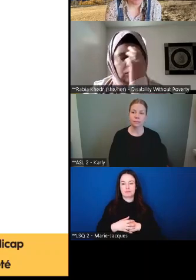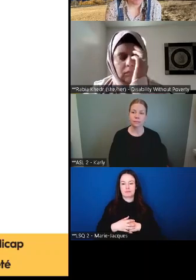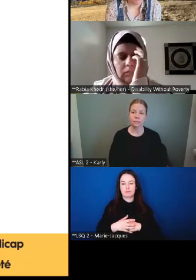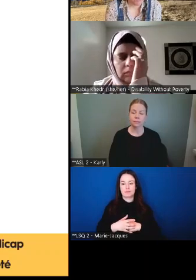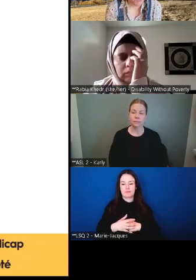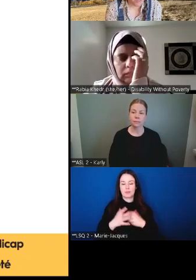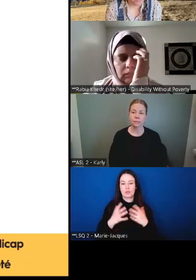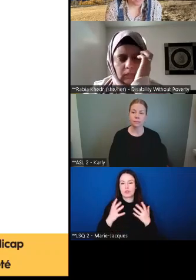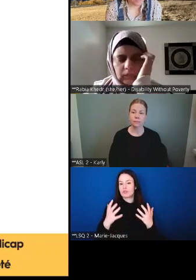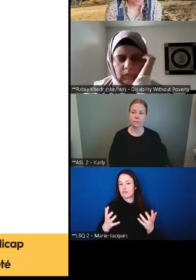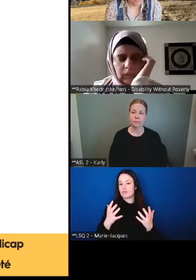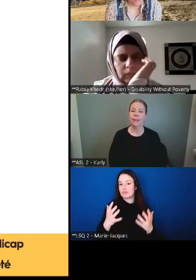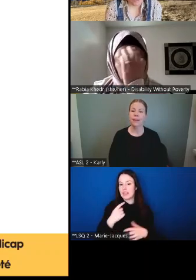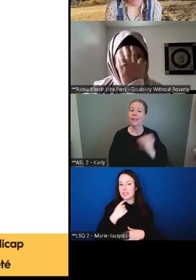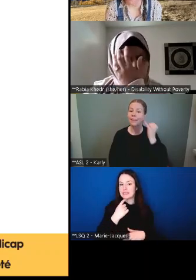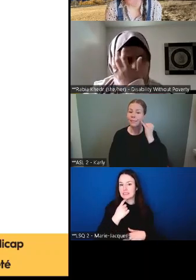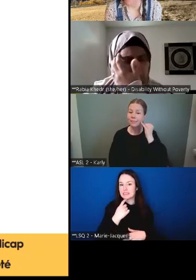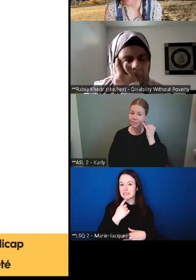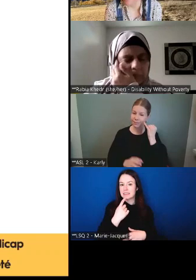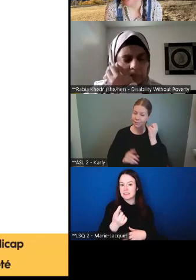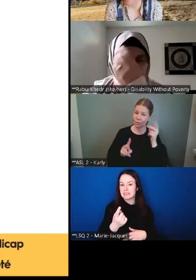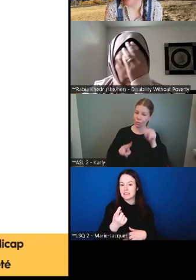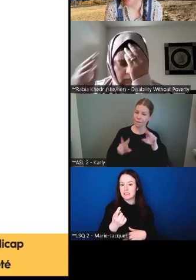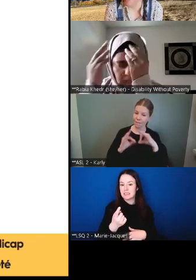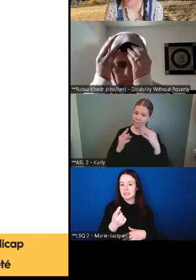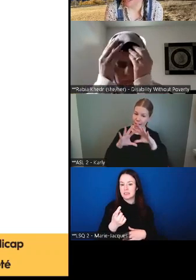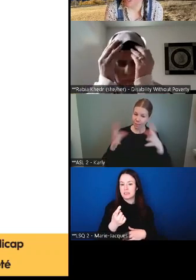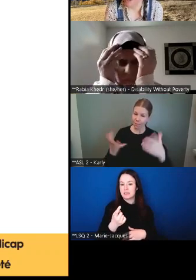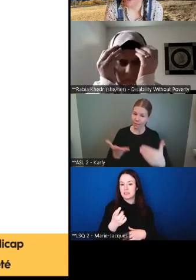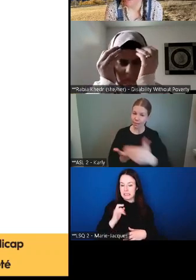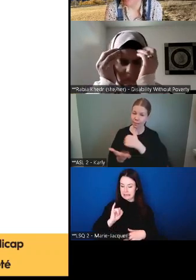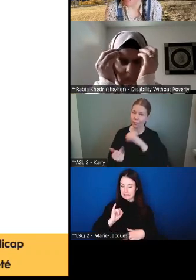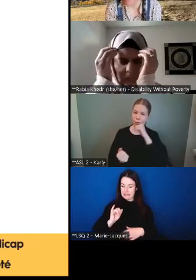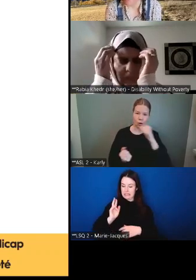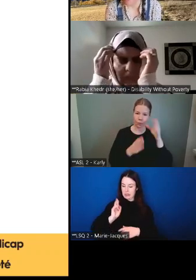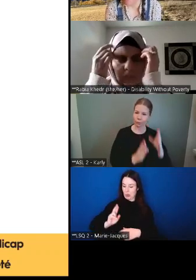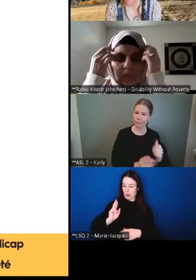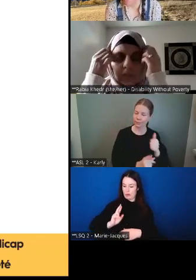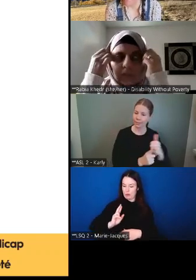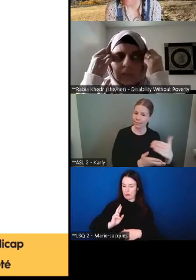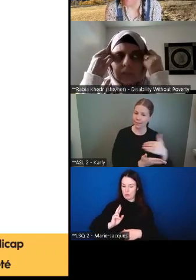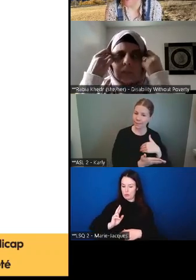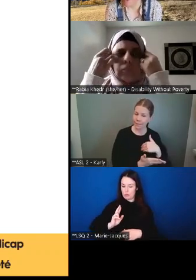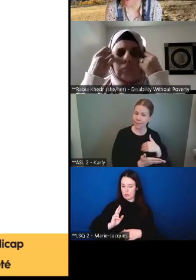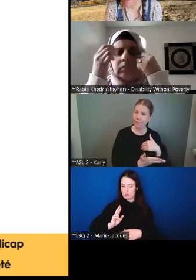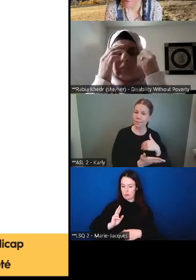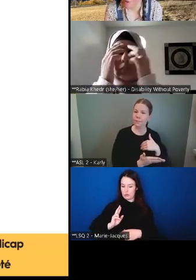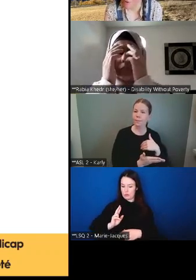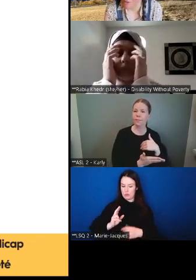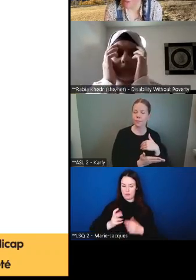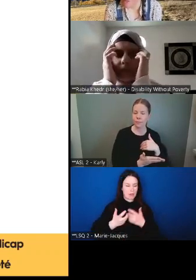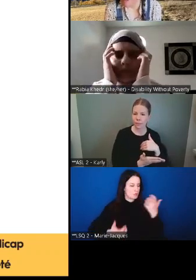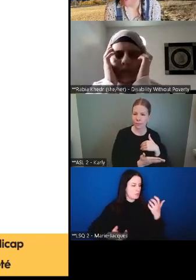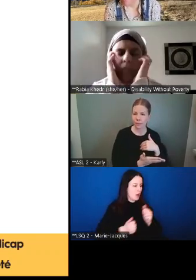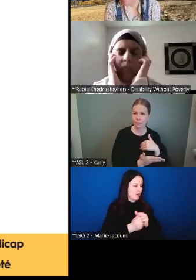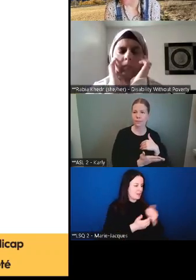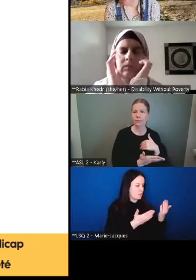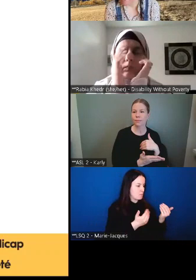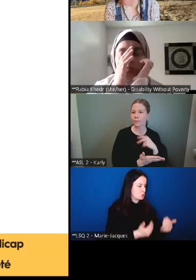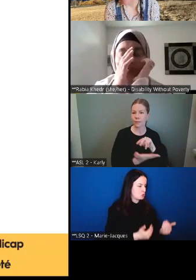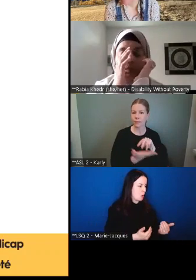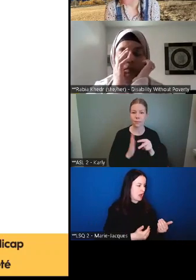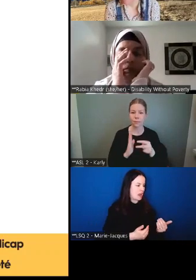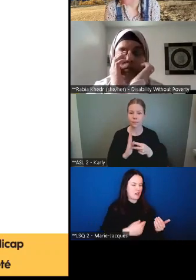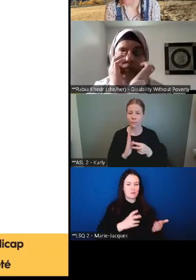si les prestations sont basées sur le revenu plutôt que d'être basées sur les besoins individuels, souvent,